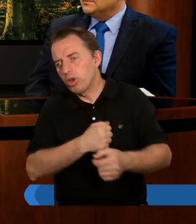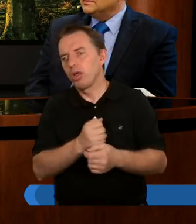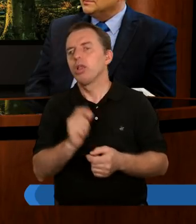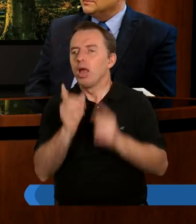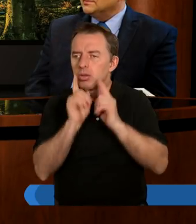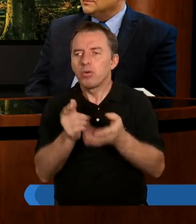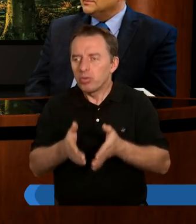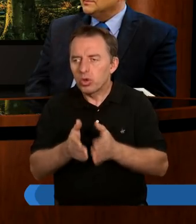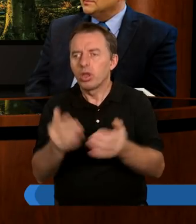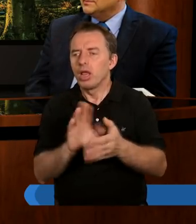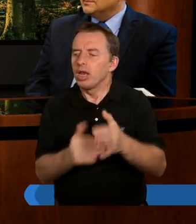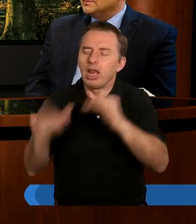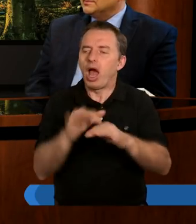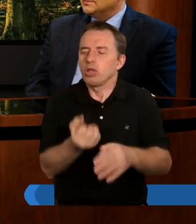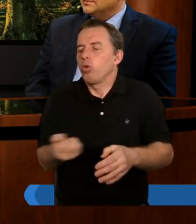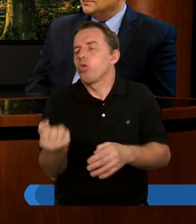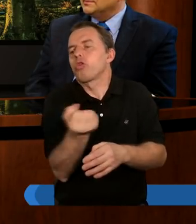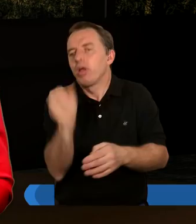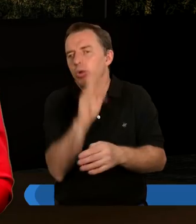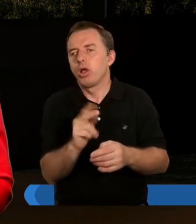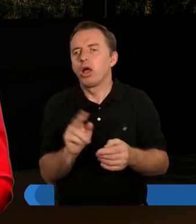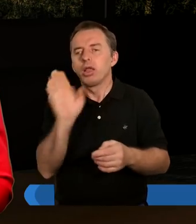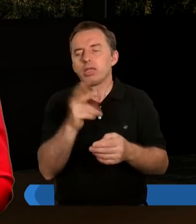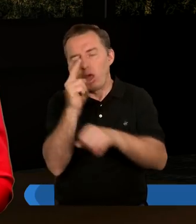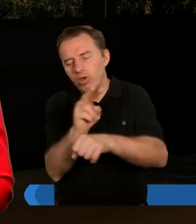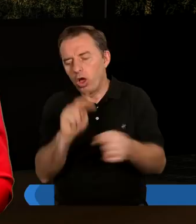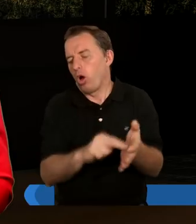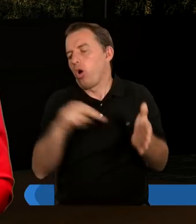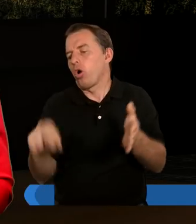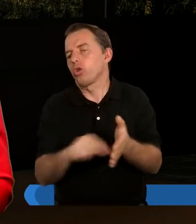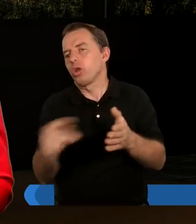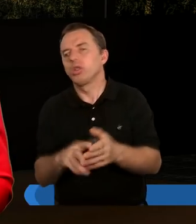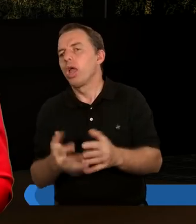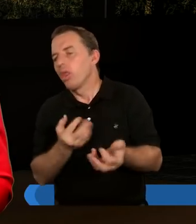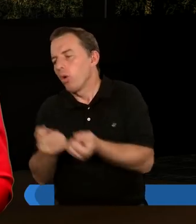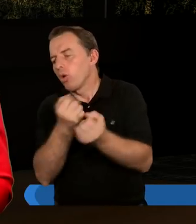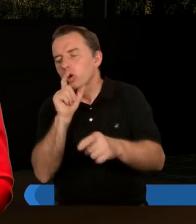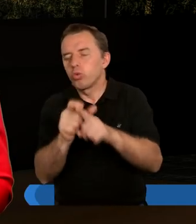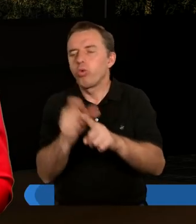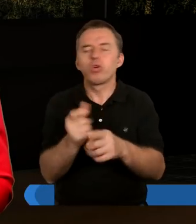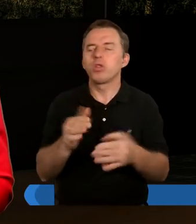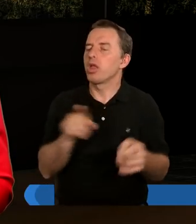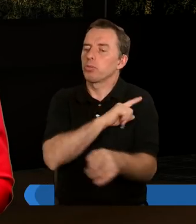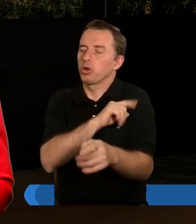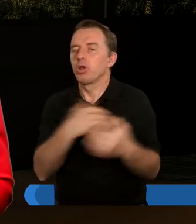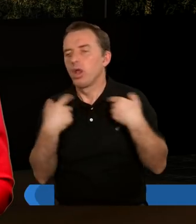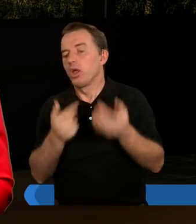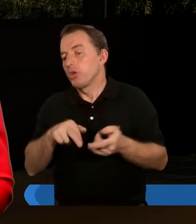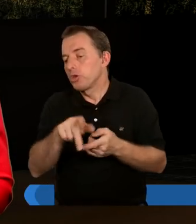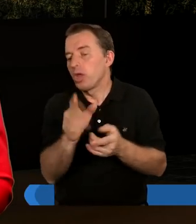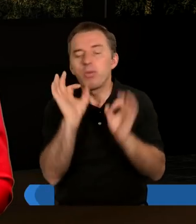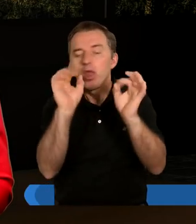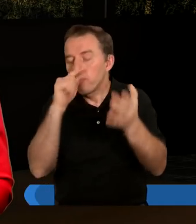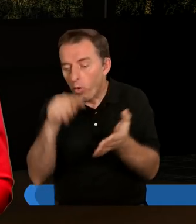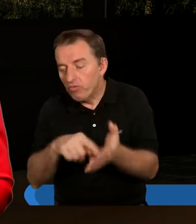gdzie tak naprawdę nadużywamy Jego zaufania, odchodzimy, coś obiecujemy, nie dotrzymujemy tego słowa, idziemy nie